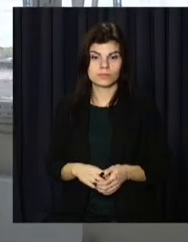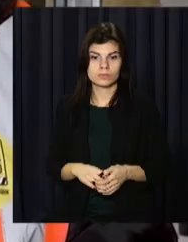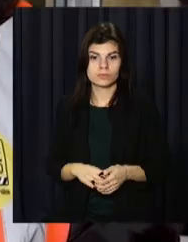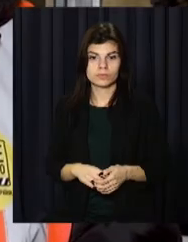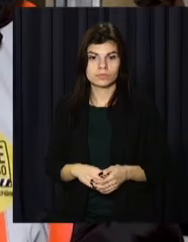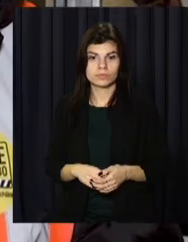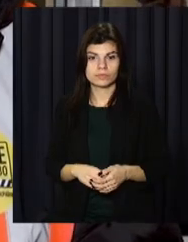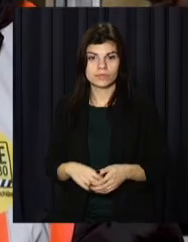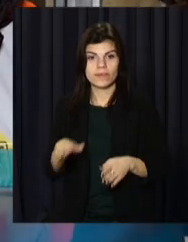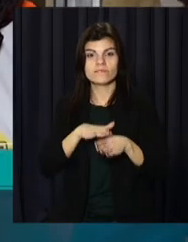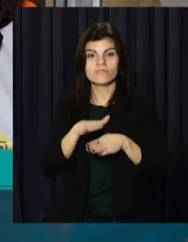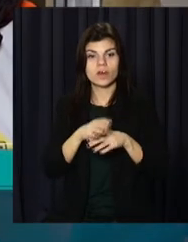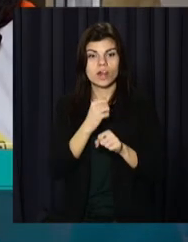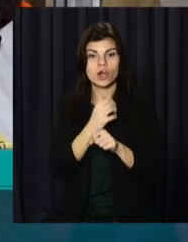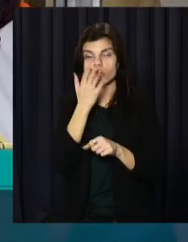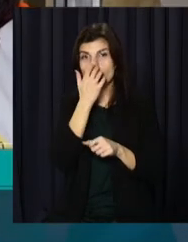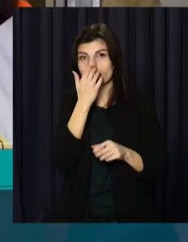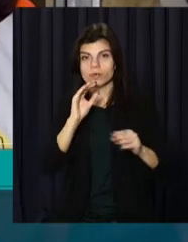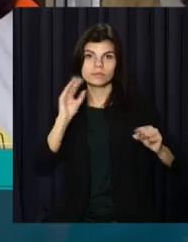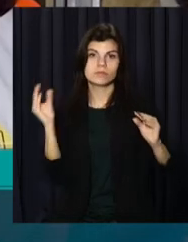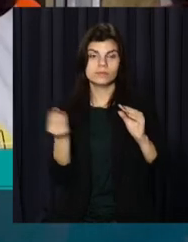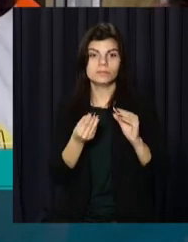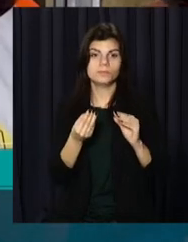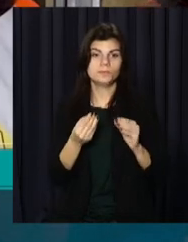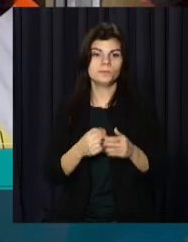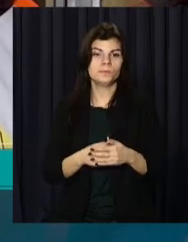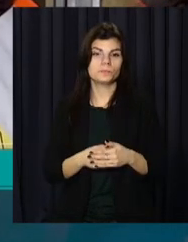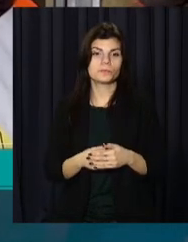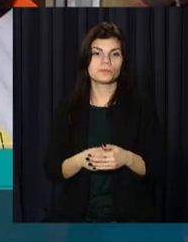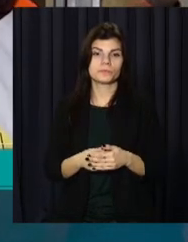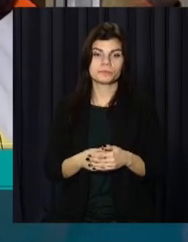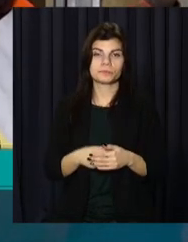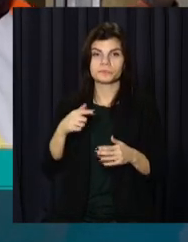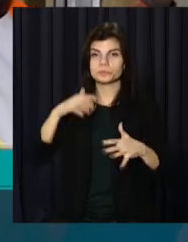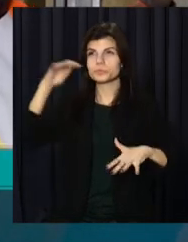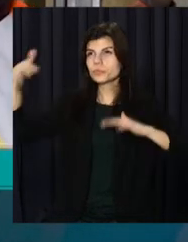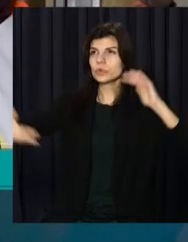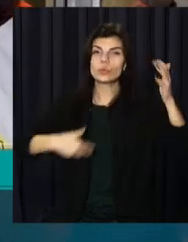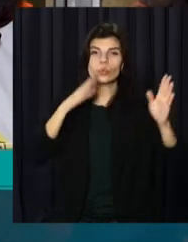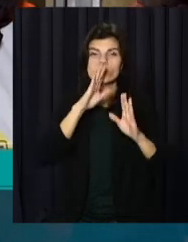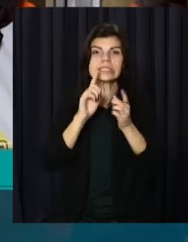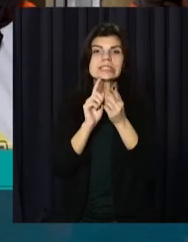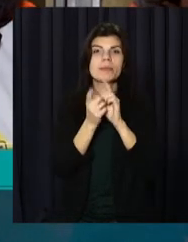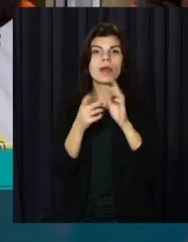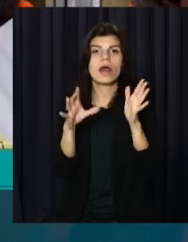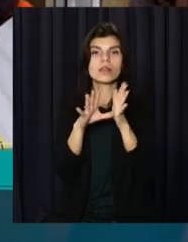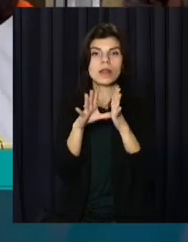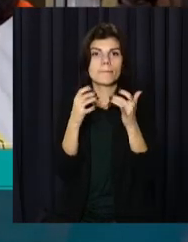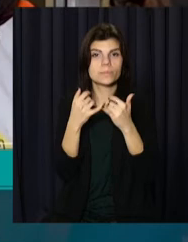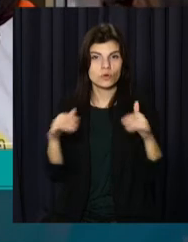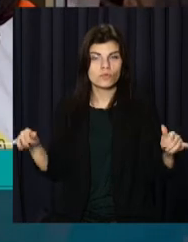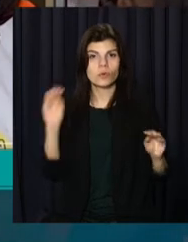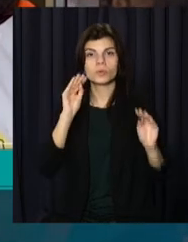Виконуються роботи з утеплення фасаду, вентиляції, заміна електропроводки,